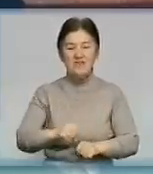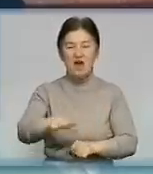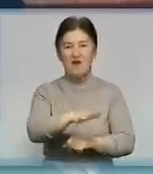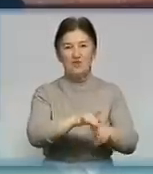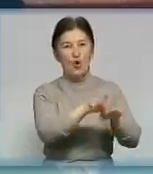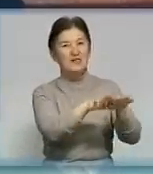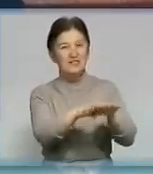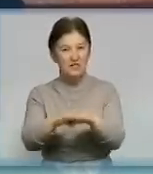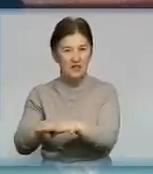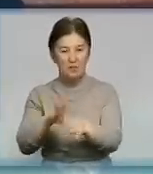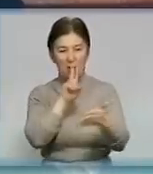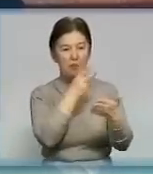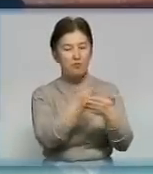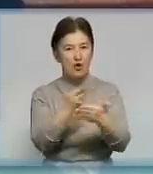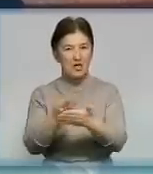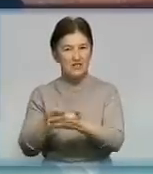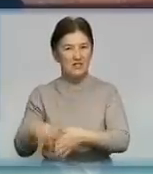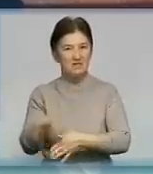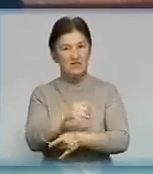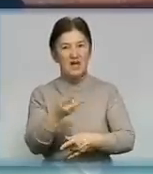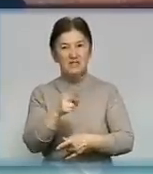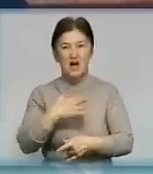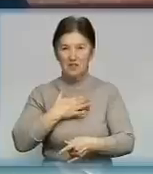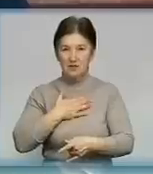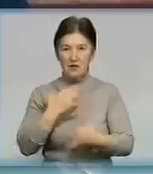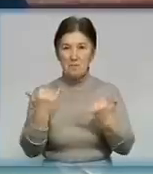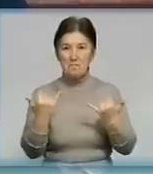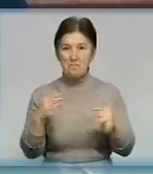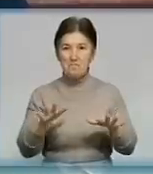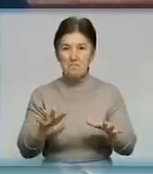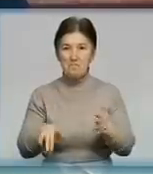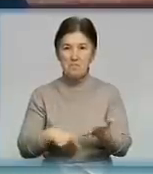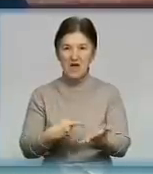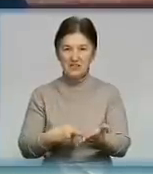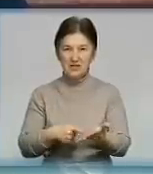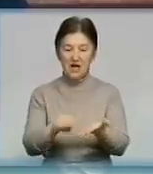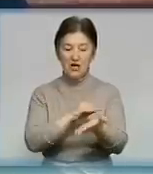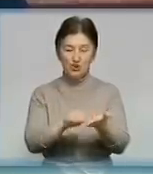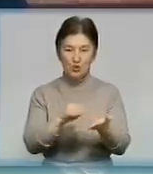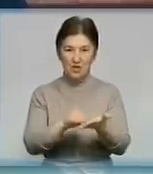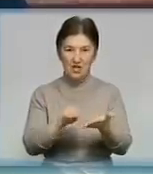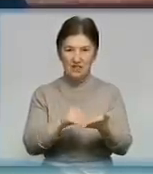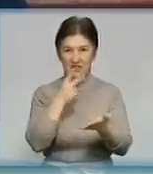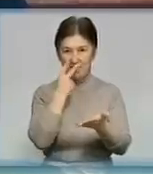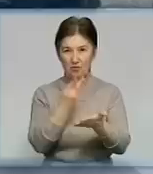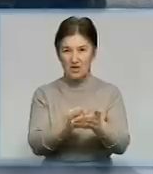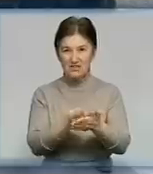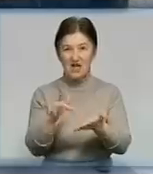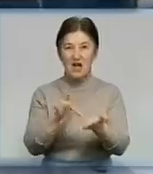Аби показати усі перетворення лікарні, для місцевих журналістів влаштували екскурсію. Про побачене розповість Ольга Склярук.